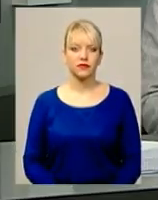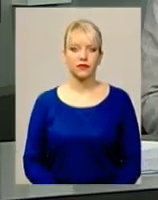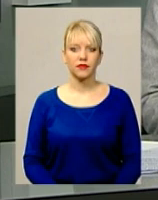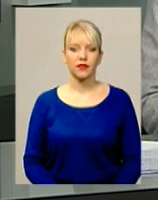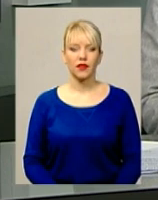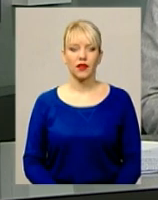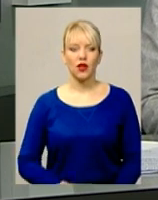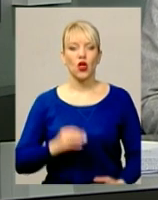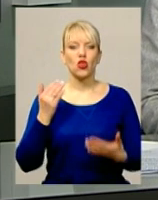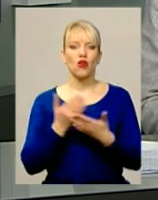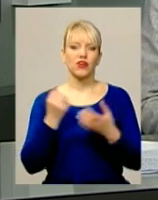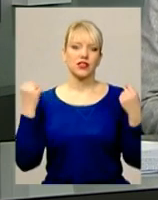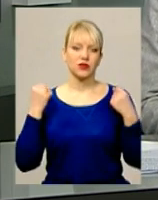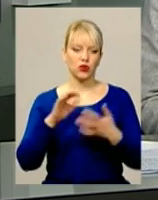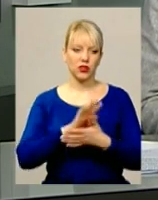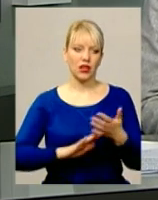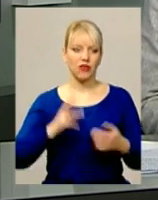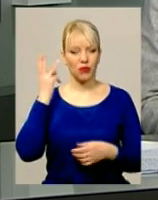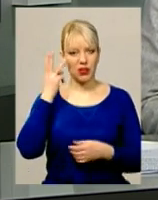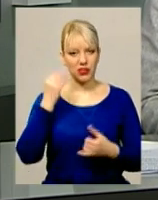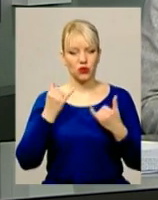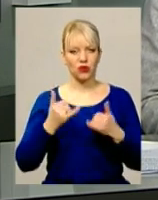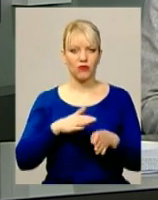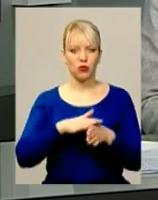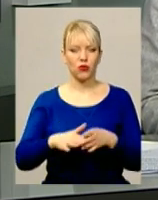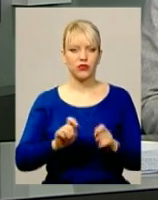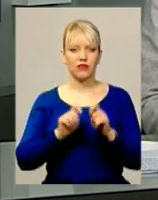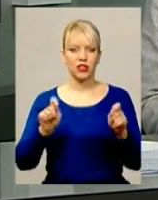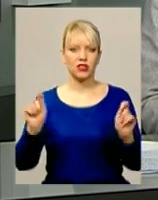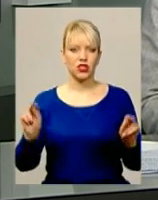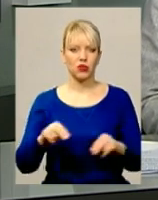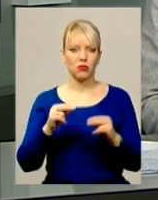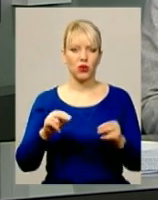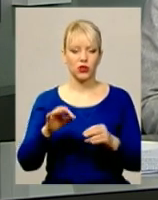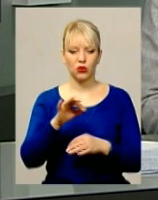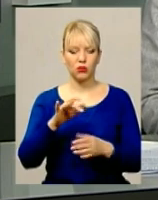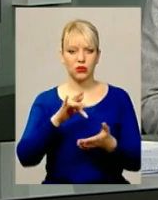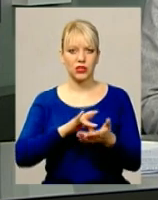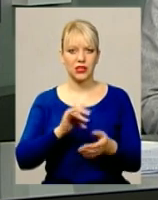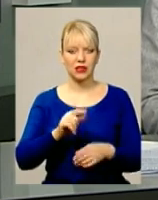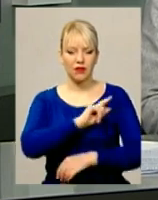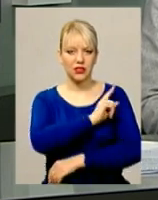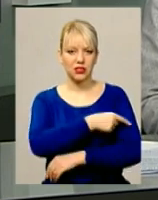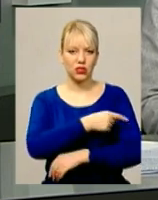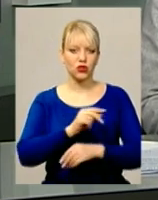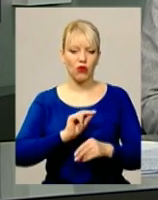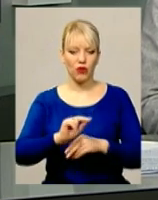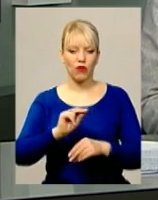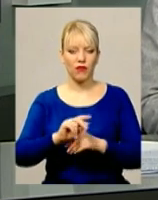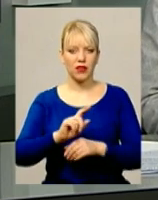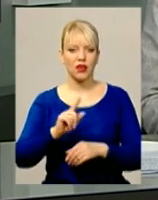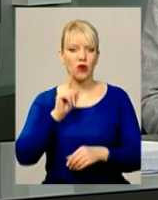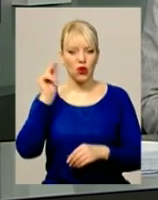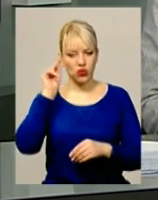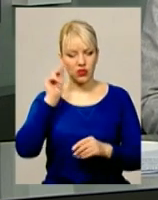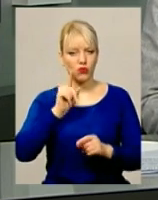Про новини спорту далі. Сьогодні в Хмельницькому відбувся відкритий чемпіонат обласного центру фізичного виховання учнівської молоді